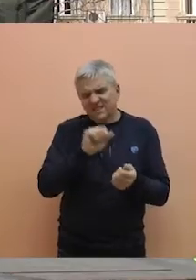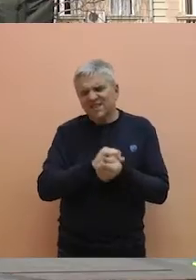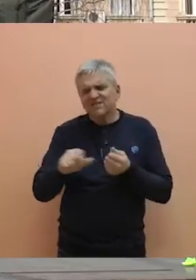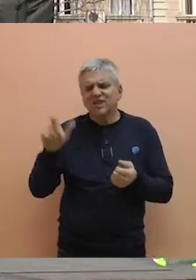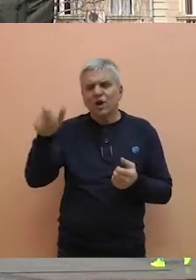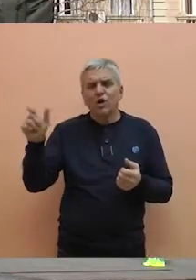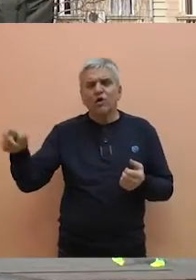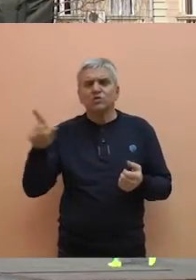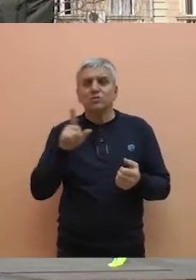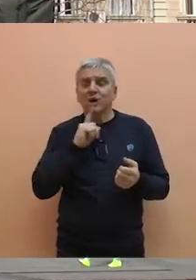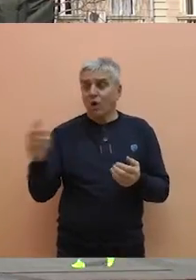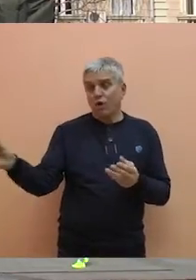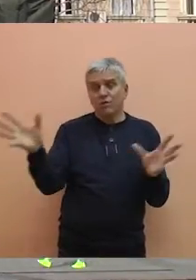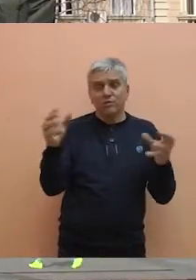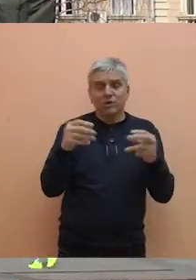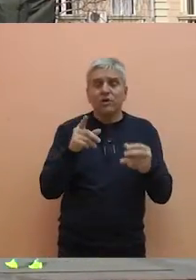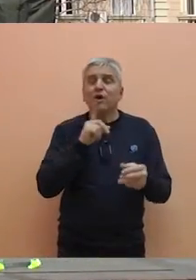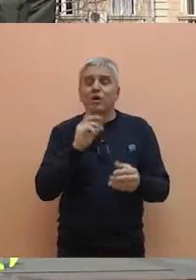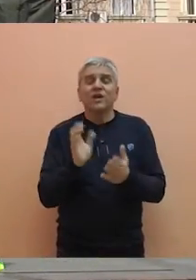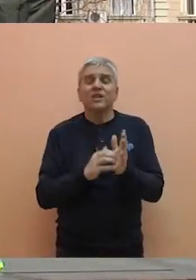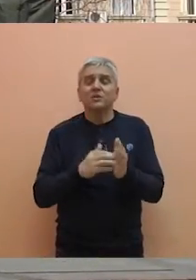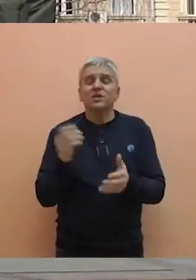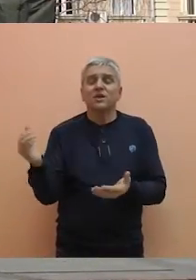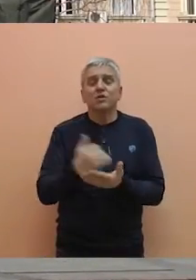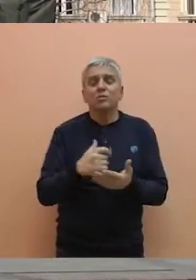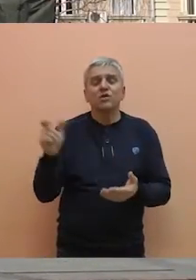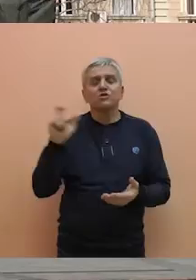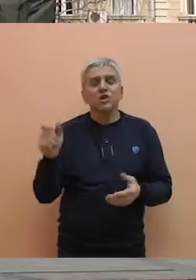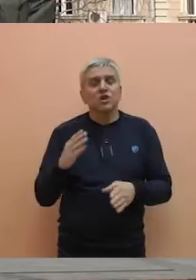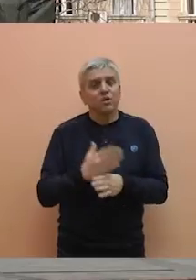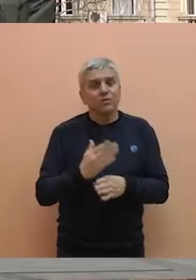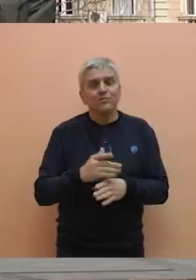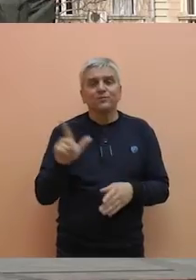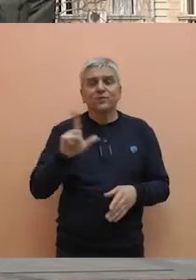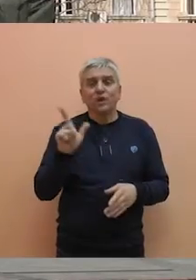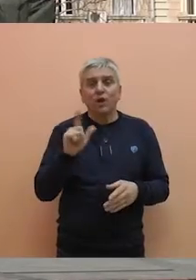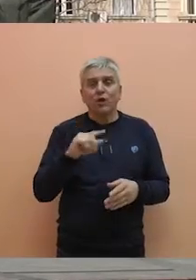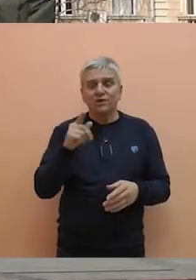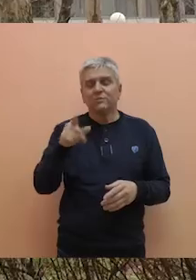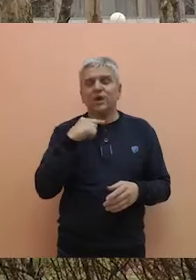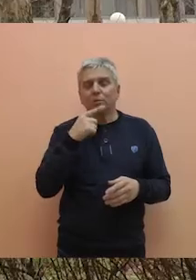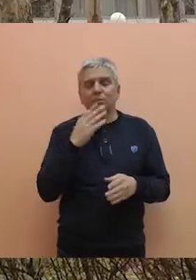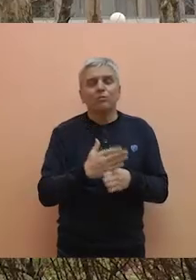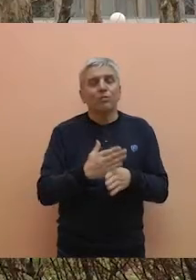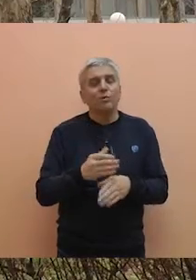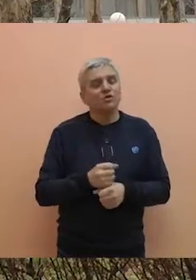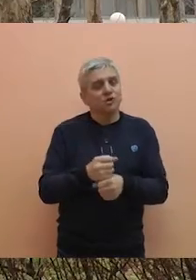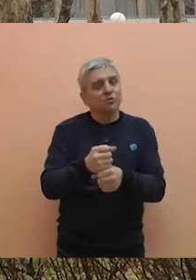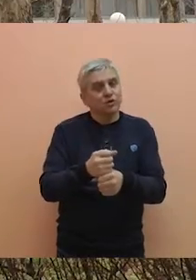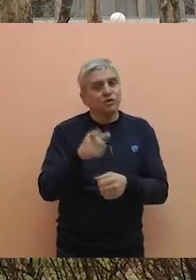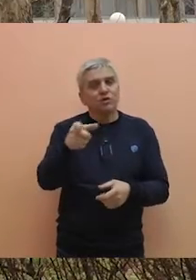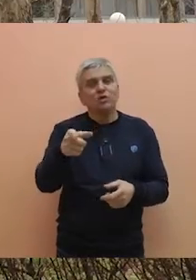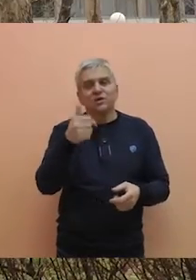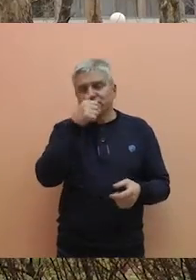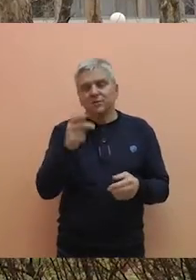podataka svih osoba, koje bi trebalo da dobiju novčanu socijalnu pomoć, a Lokalna samouprava će pružiti logističku podršku kako bi